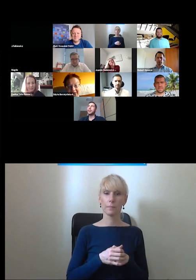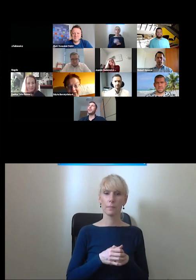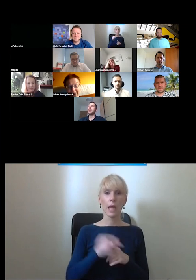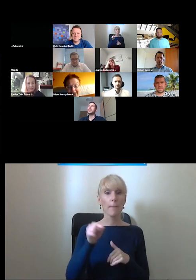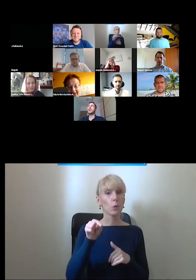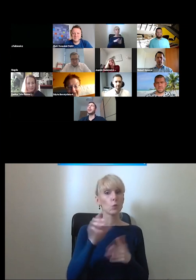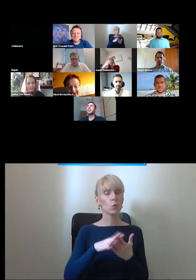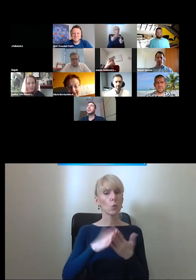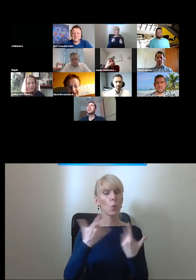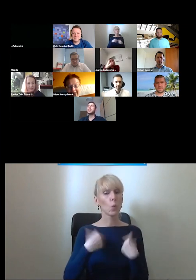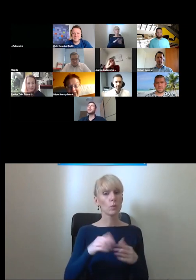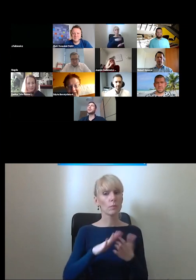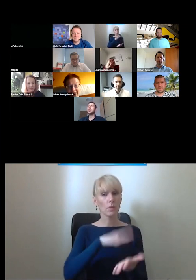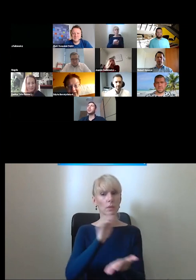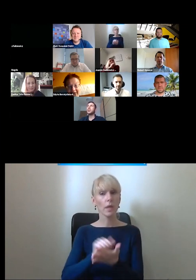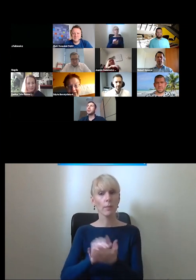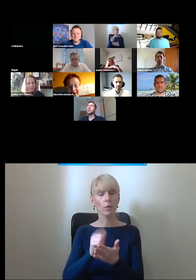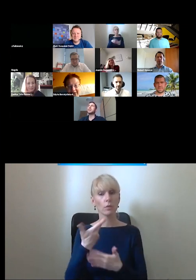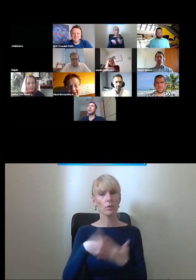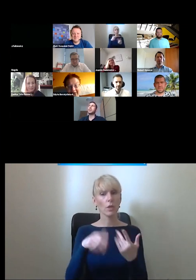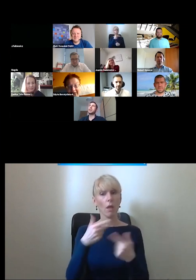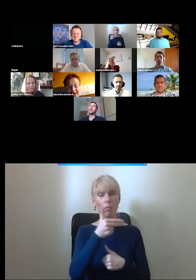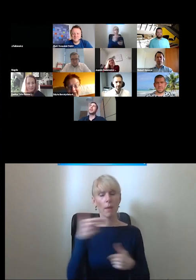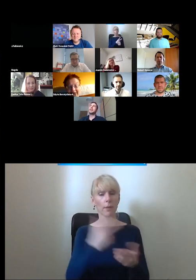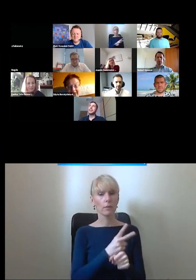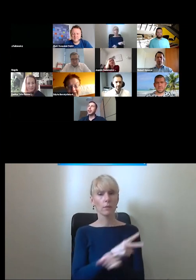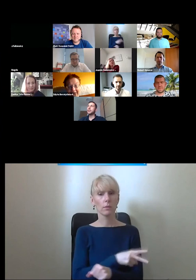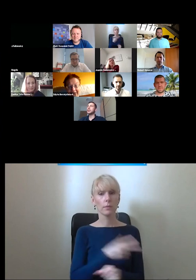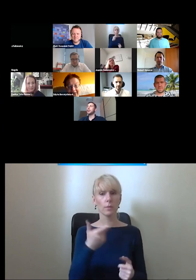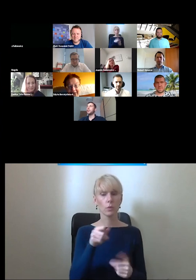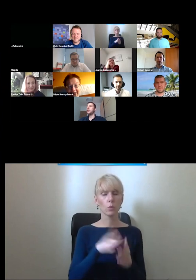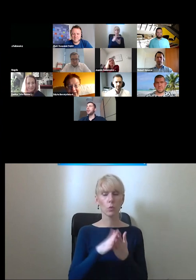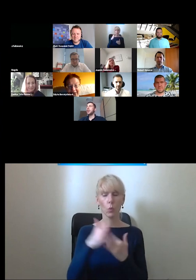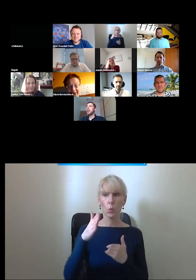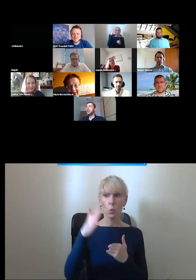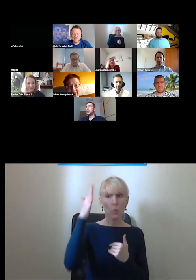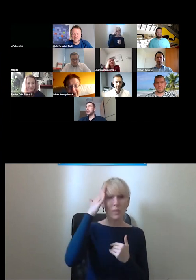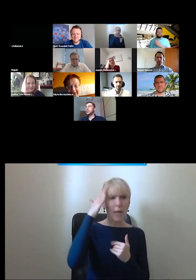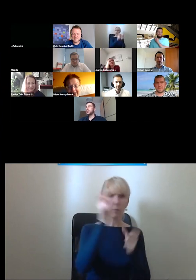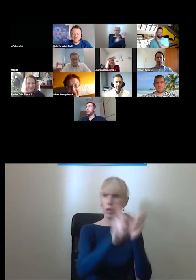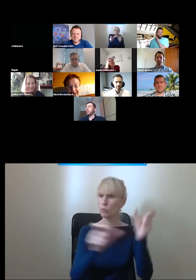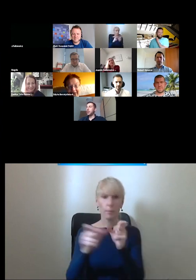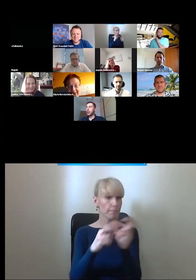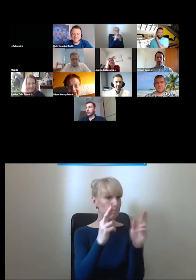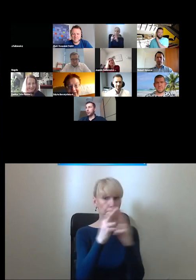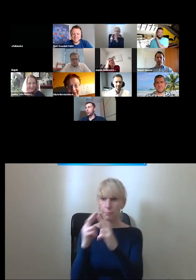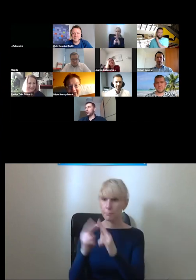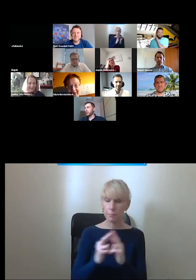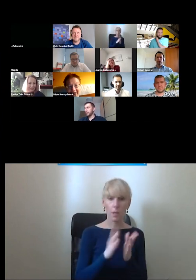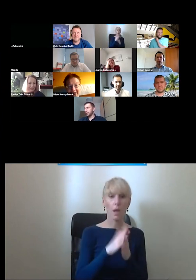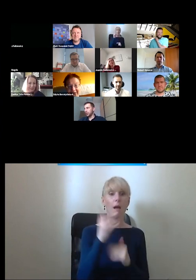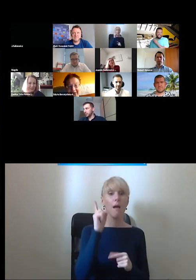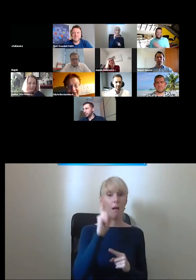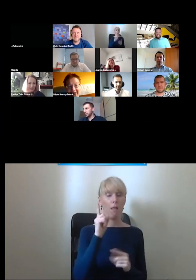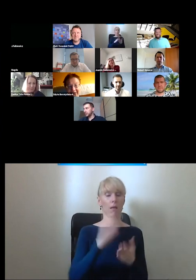się zajmują w Polsce tematem dostępności z reguły się dosyć dobrze znają ze sobą natomiast brakuje platform do